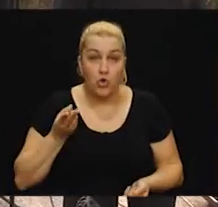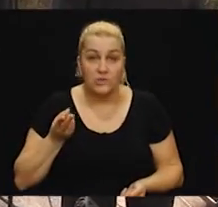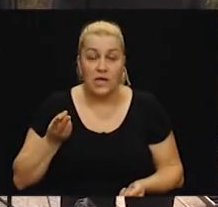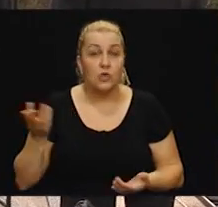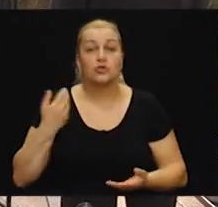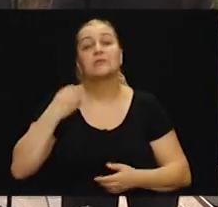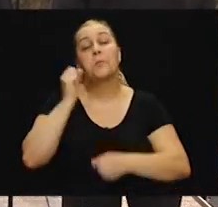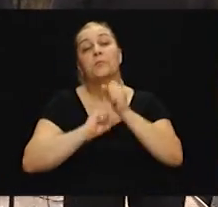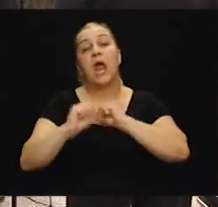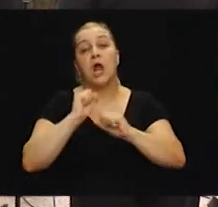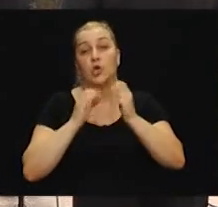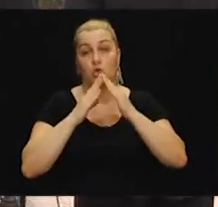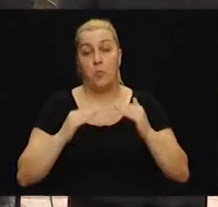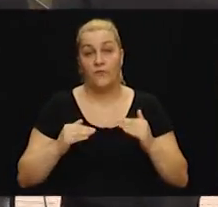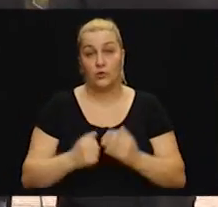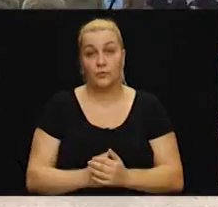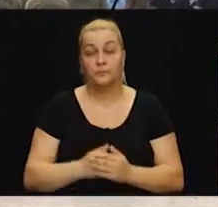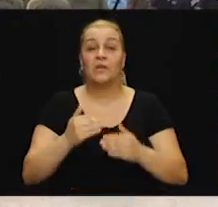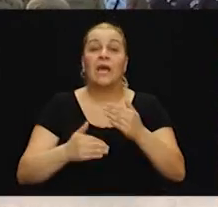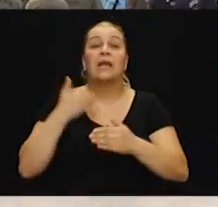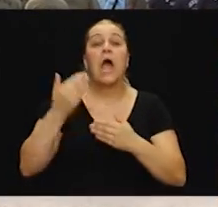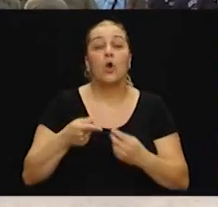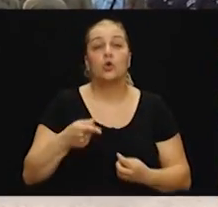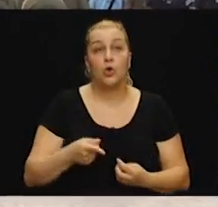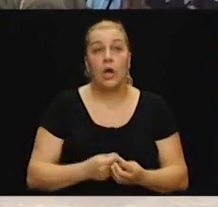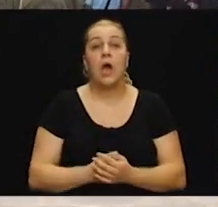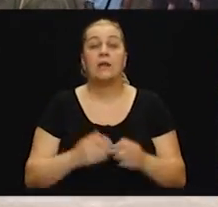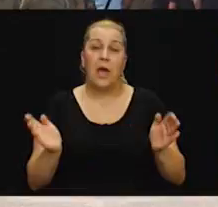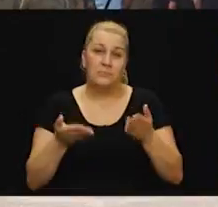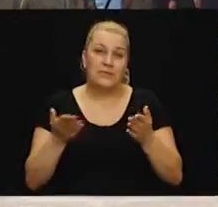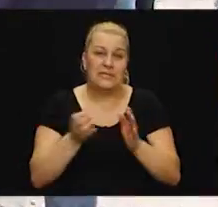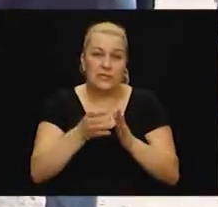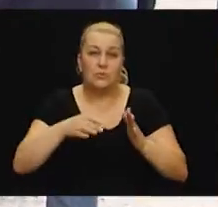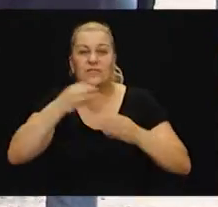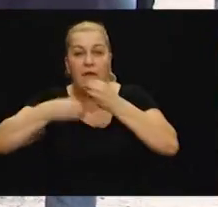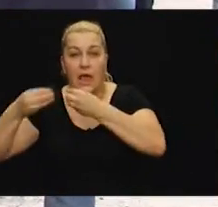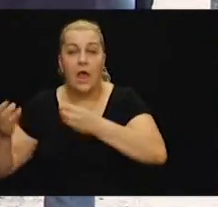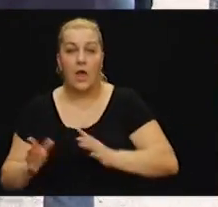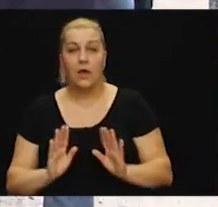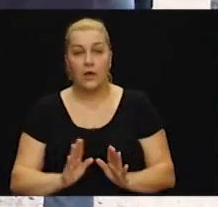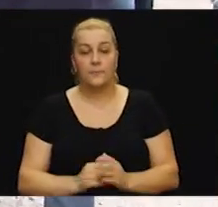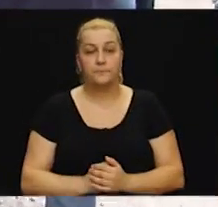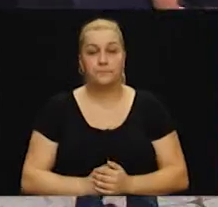što sam branio domovinom. Nakon toga, samo na brzinu, cijeli ratni put na brzinu. Da,